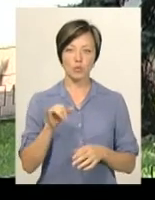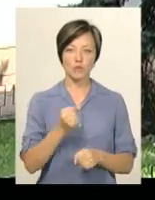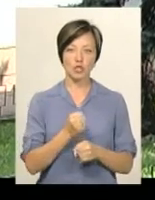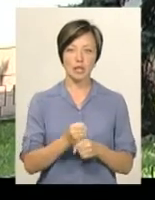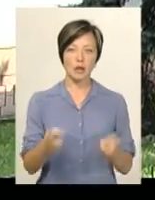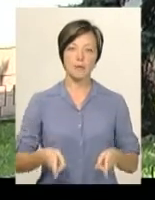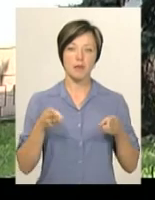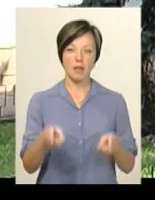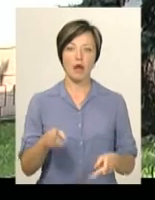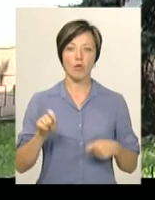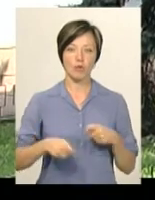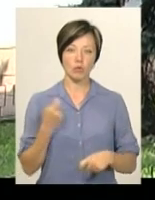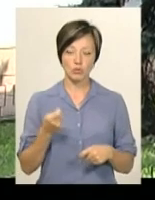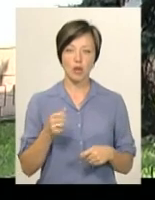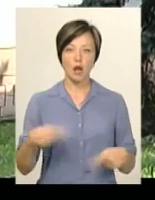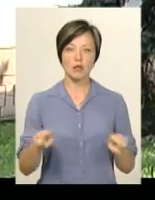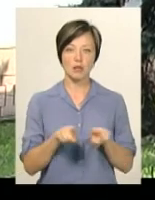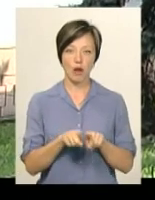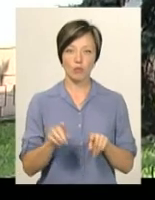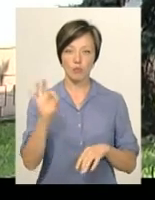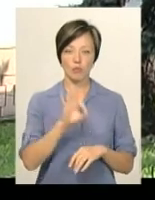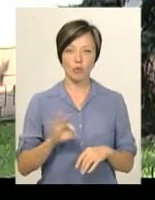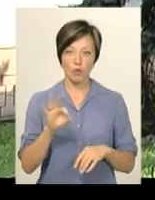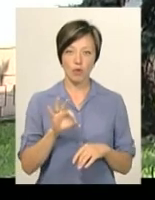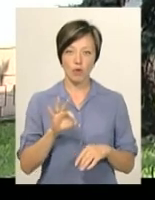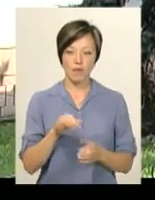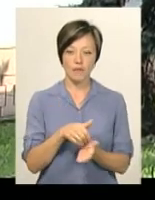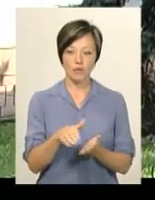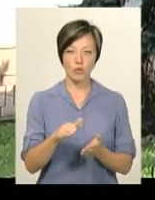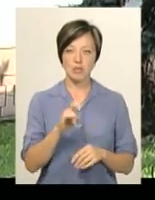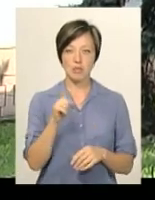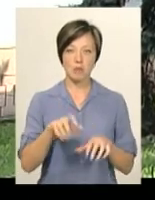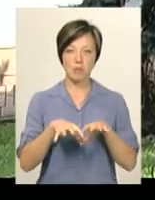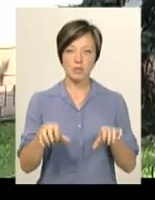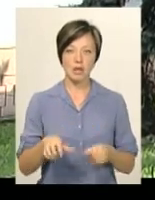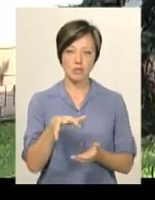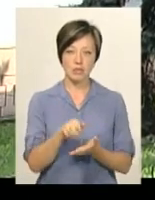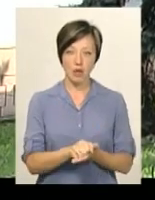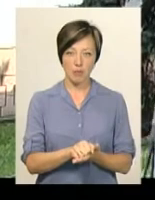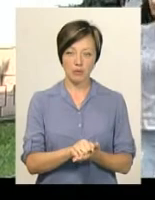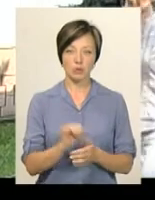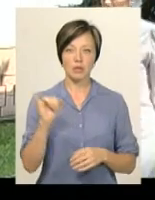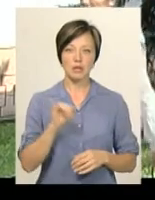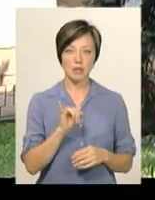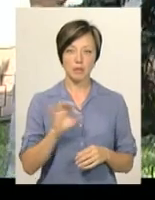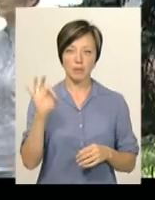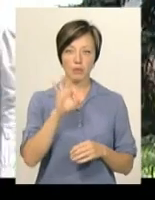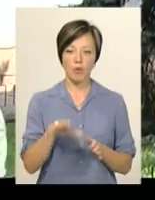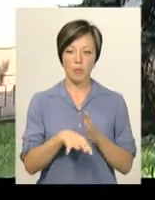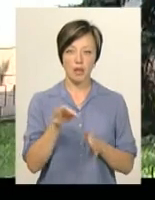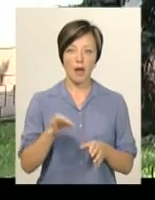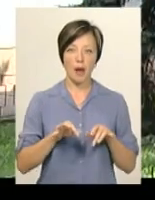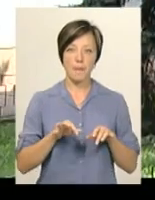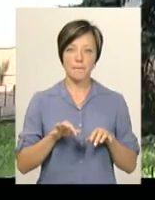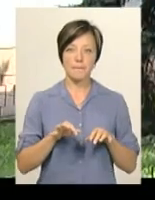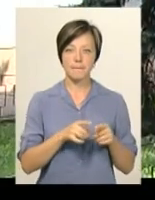вчиненні кримінального правопорушення, а також про відсторонення з посади займаної і про обрання міри